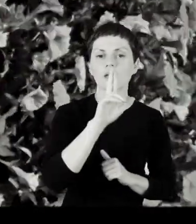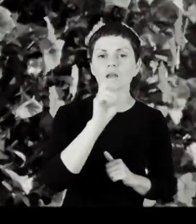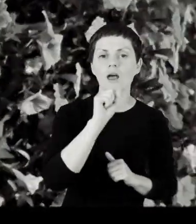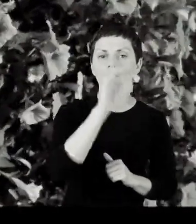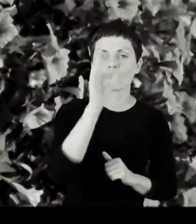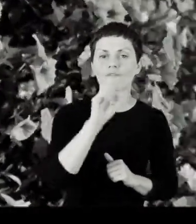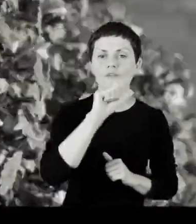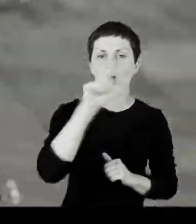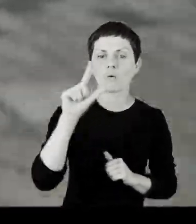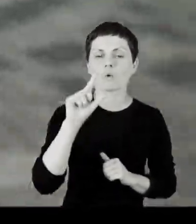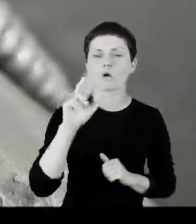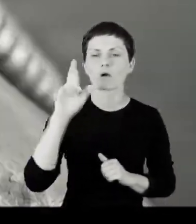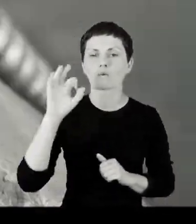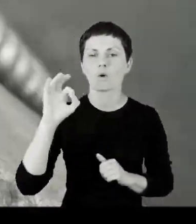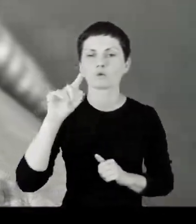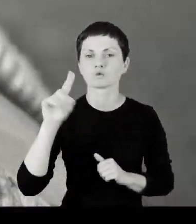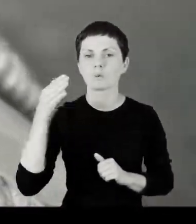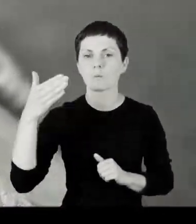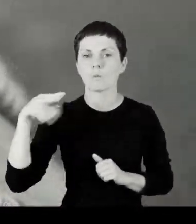Rafał Rozmos.